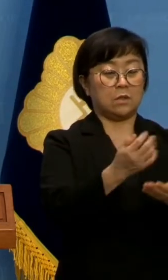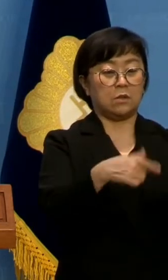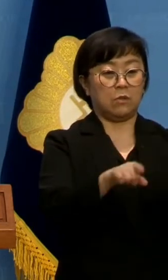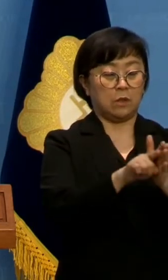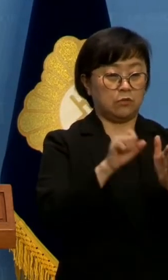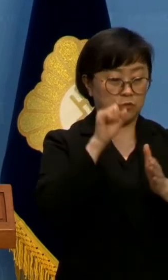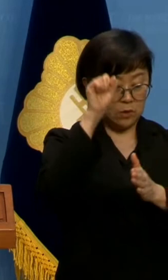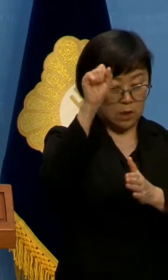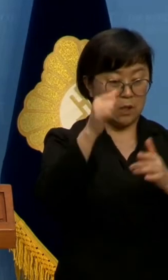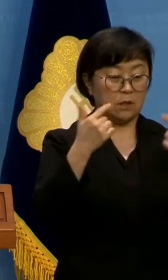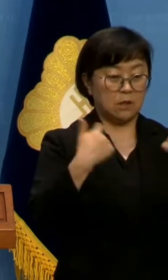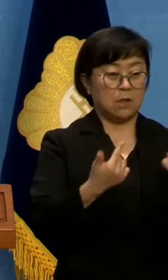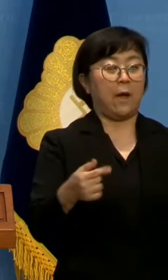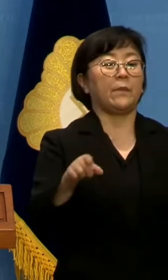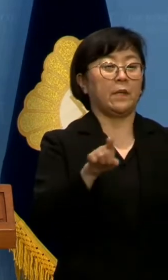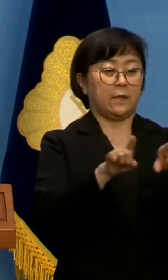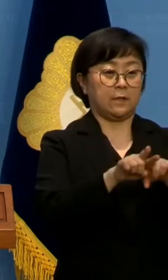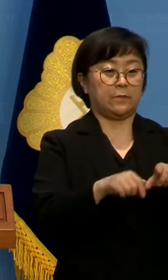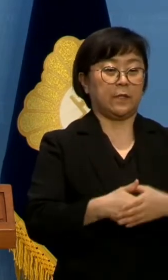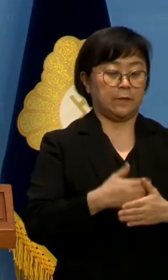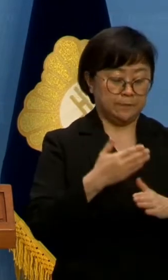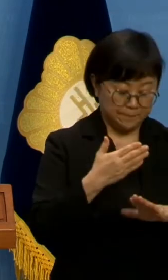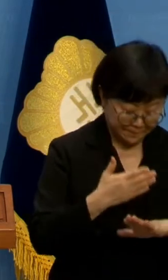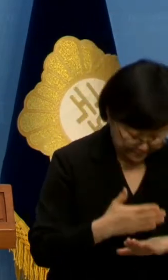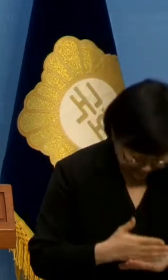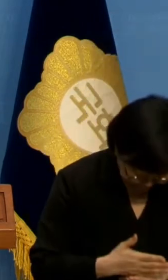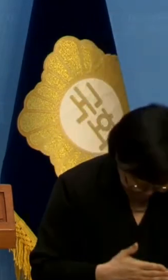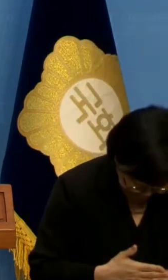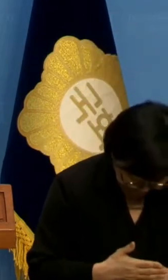위한 투쟁에 늘 함께하겠습니다. 감사합니다.